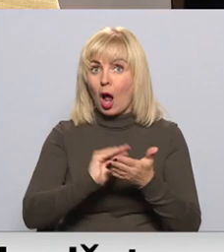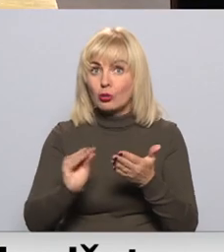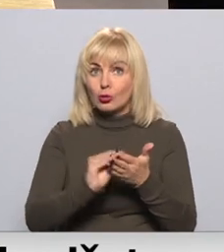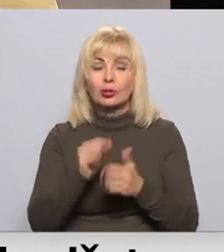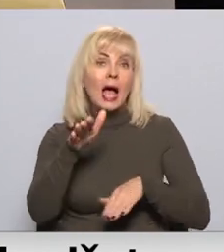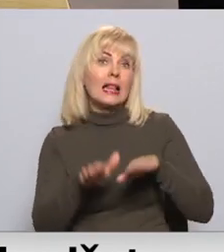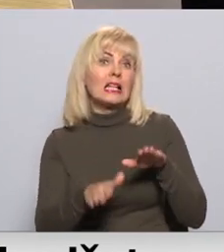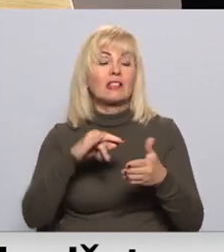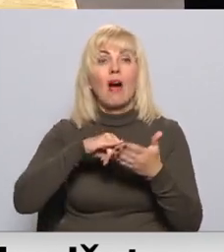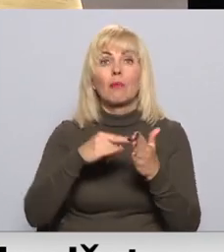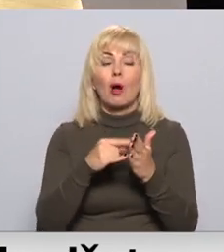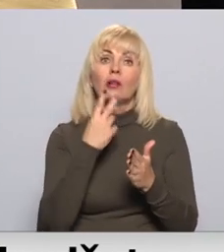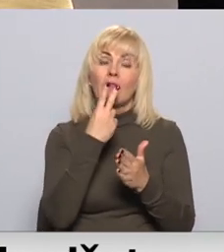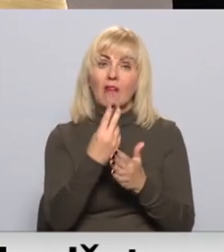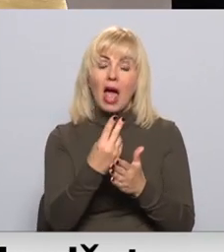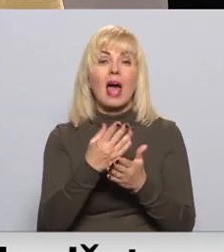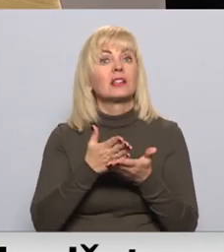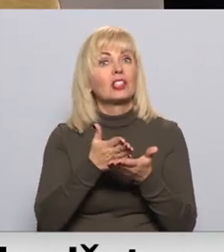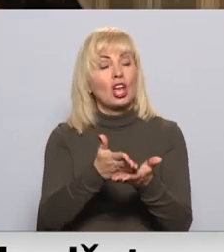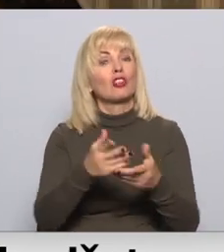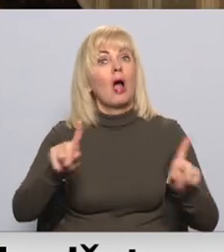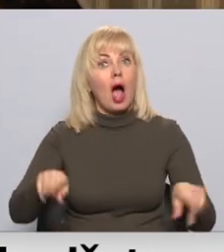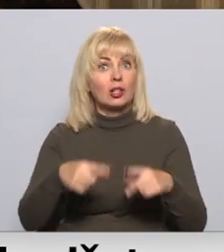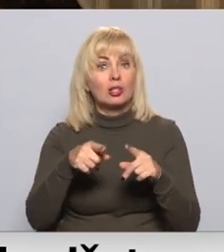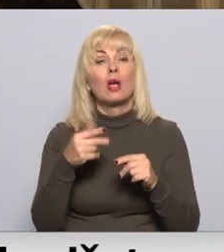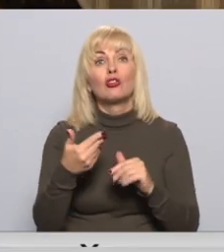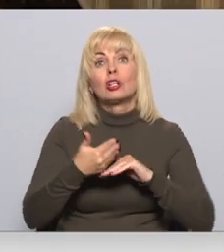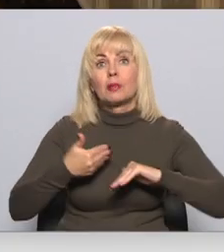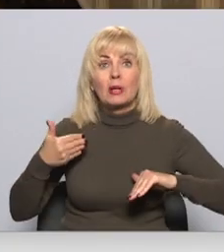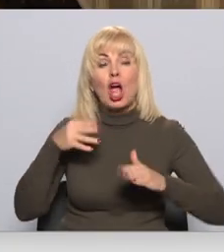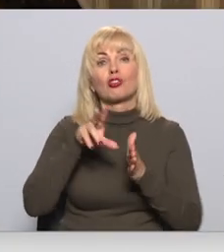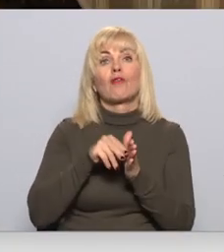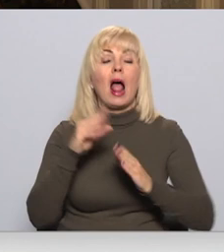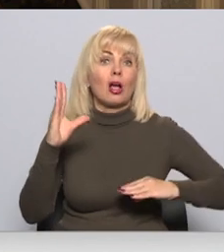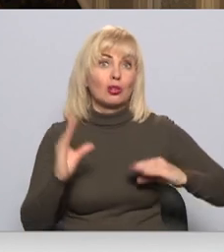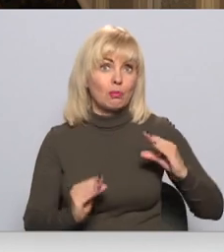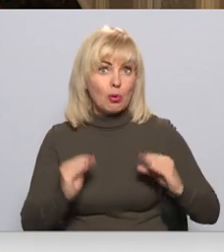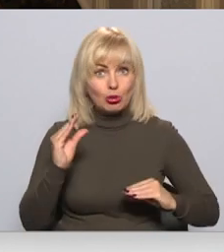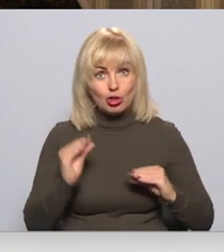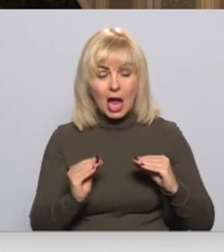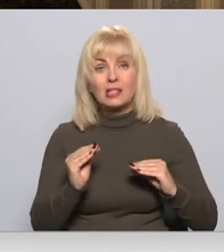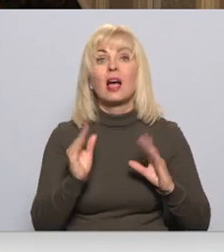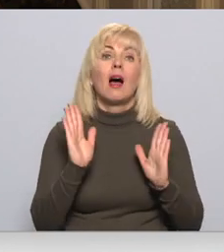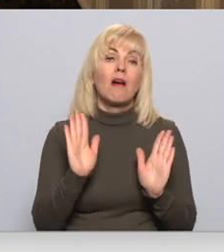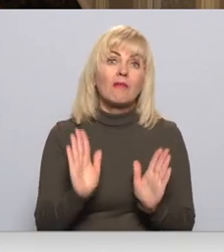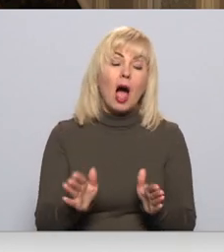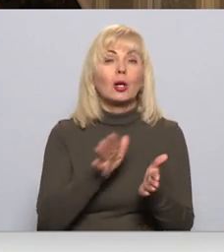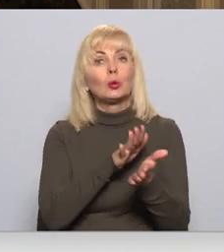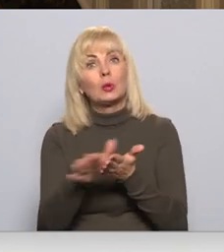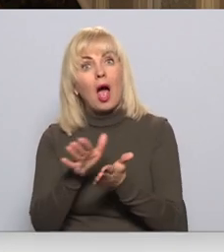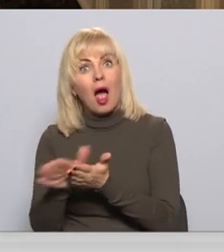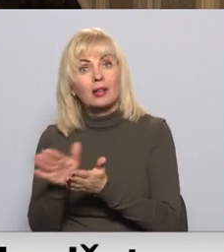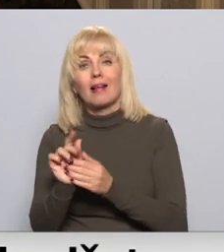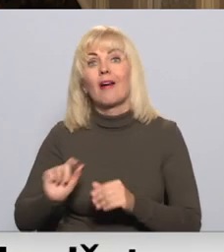līdzsvarots un vērsts uz attīstību. Šis ir priekšvēlēšana budžeta. Cit kā varētu tērēt